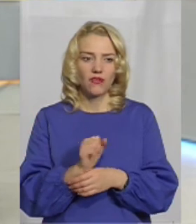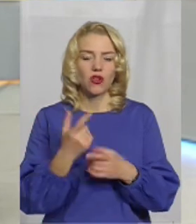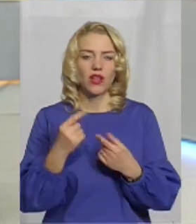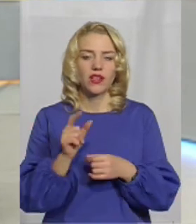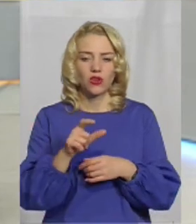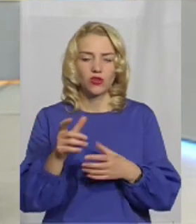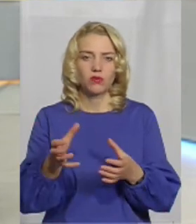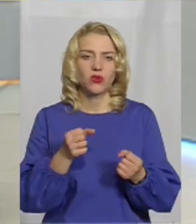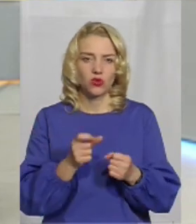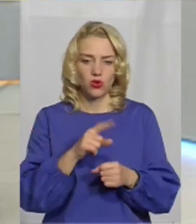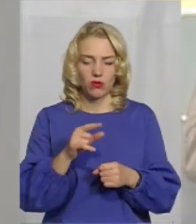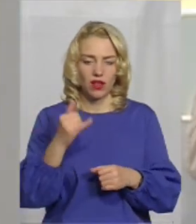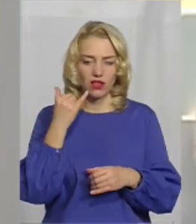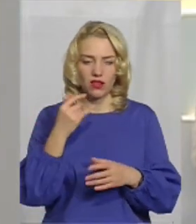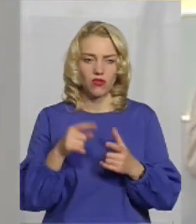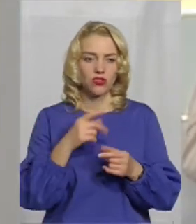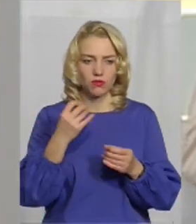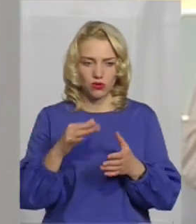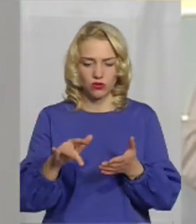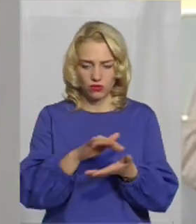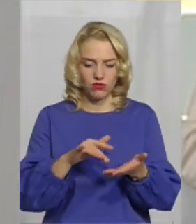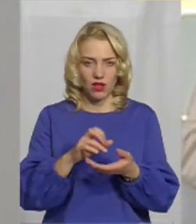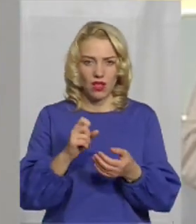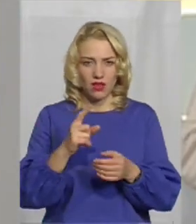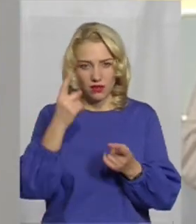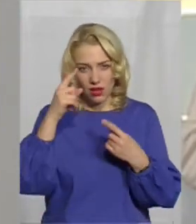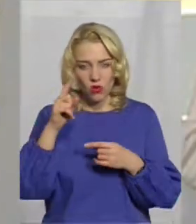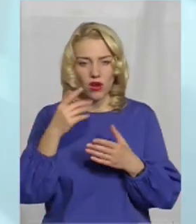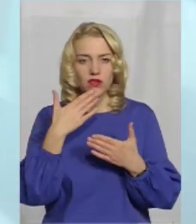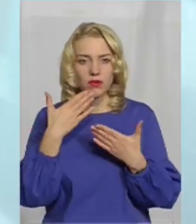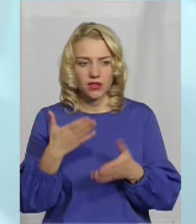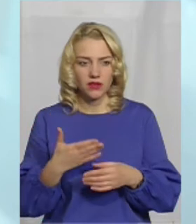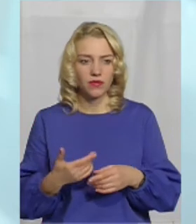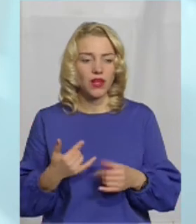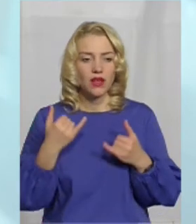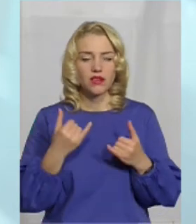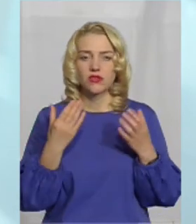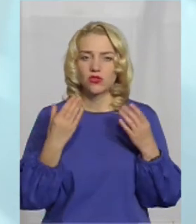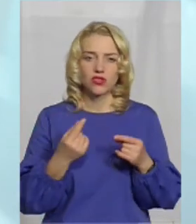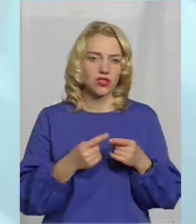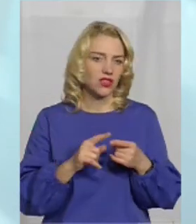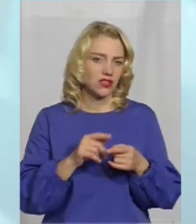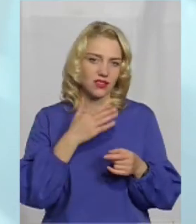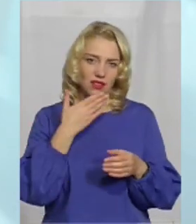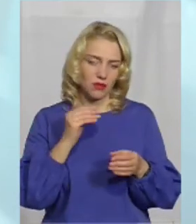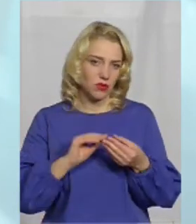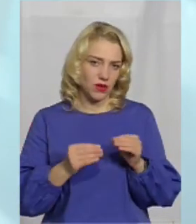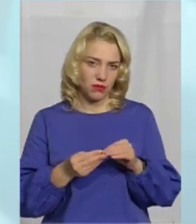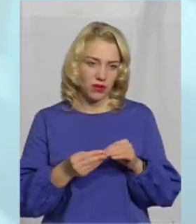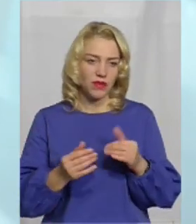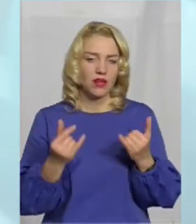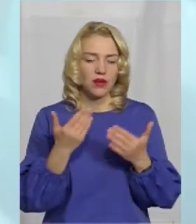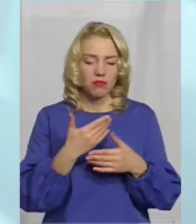номера телефонів? Чи вони якось просто на наугад? Ви знаєте, на сьогоднішній день, мені здається, що це вже не є проблеми. Ми